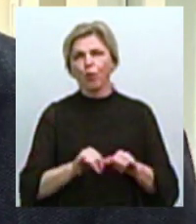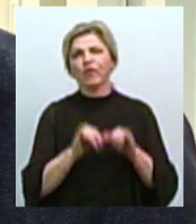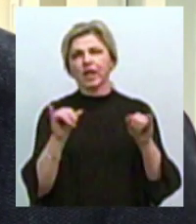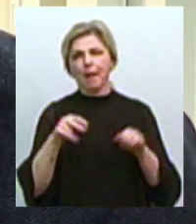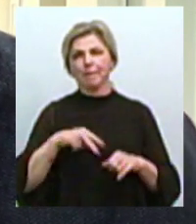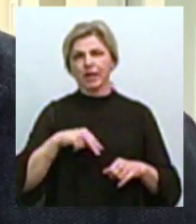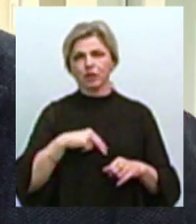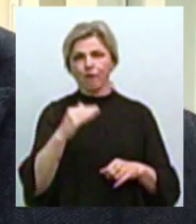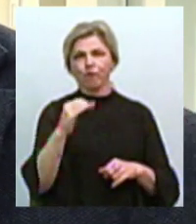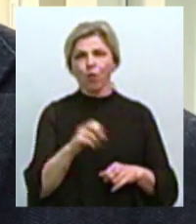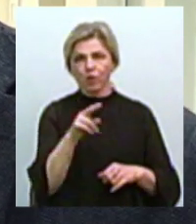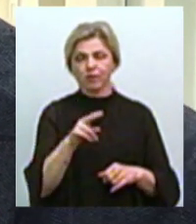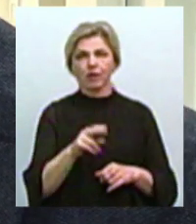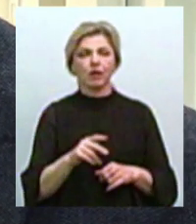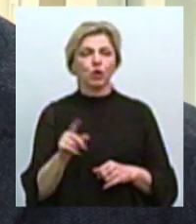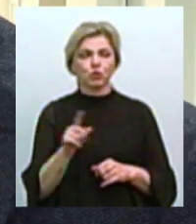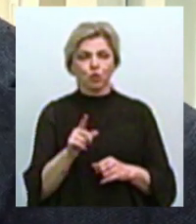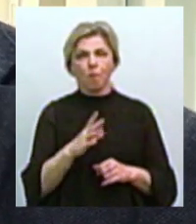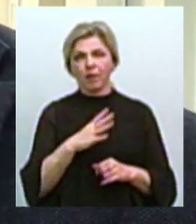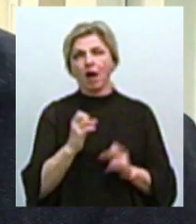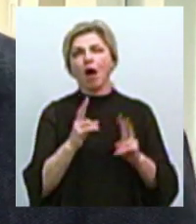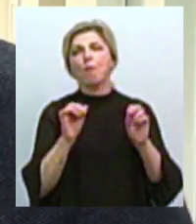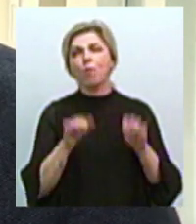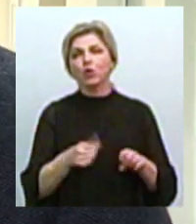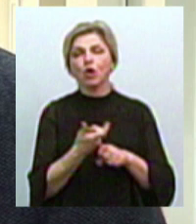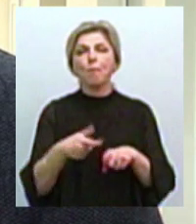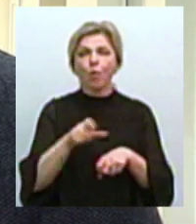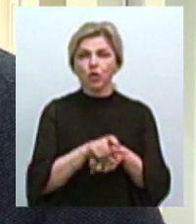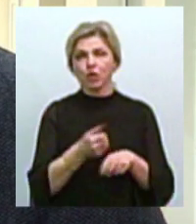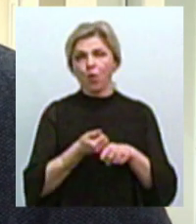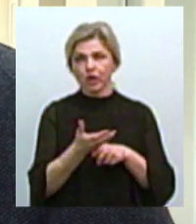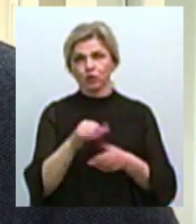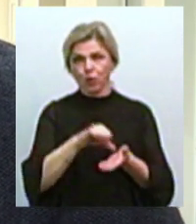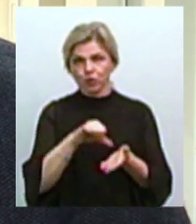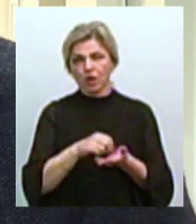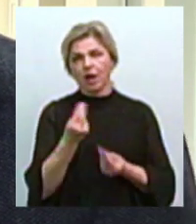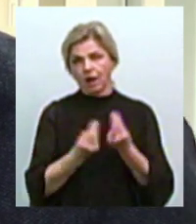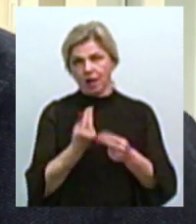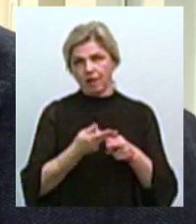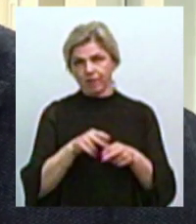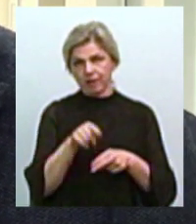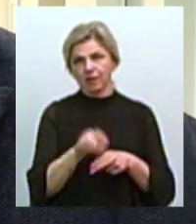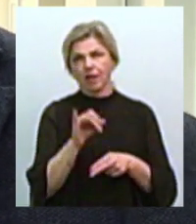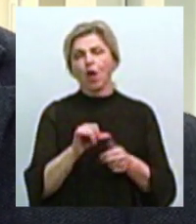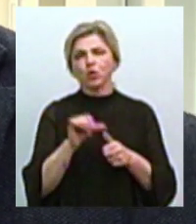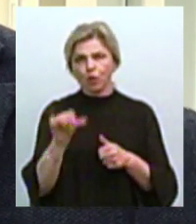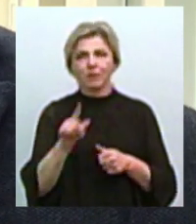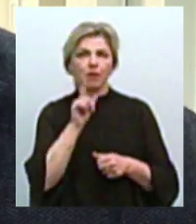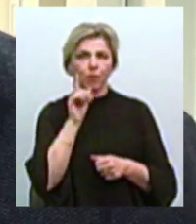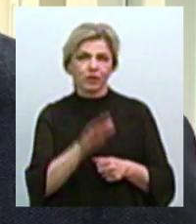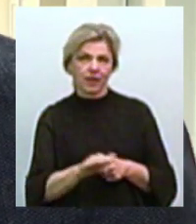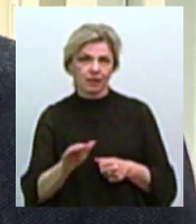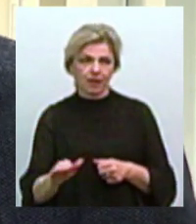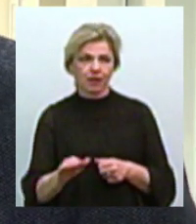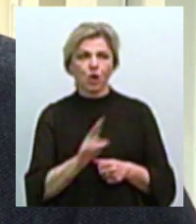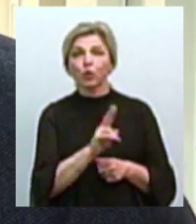будемо намагатися, щоб на домогу велика кількість учасників грала в цьому турнірі, зокрема молодих дітей, які не знали